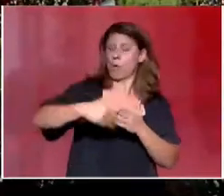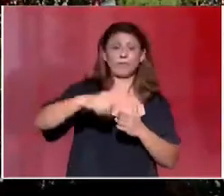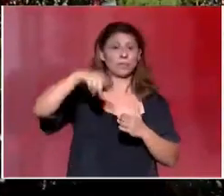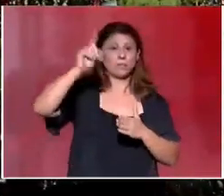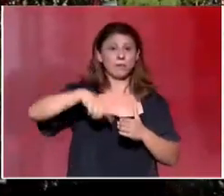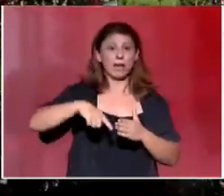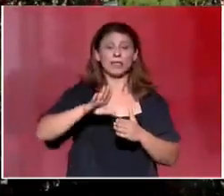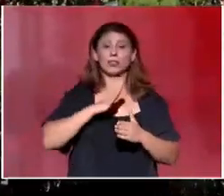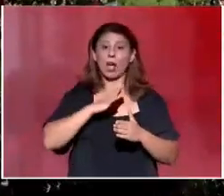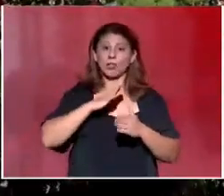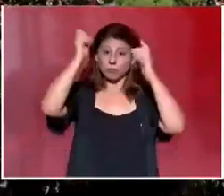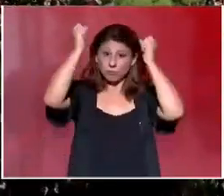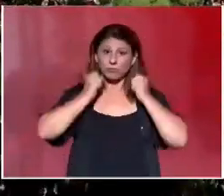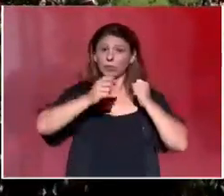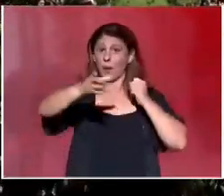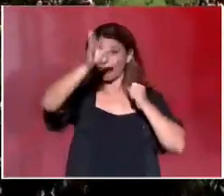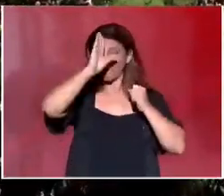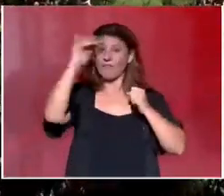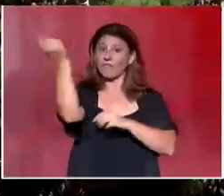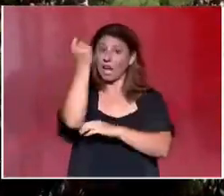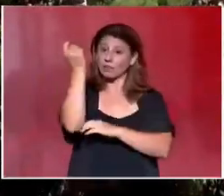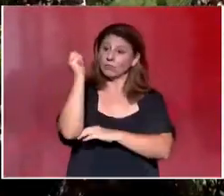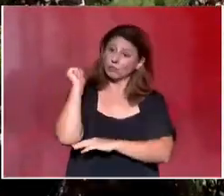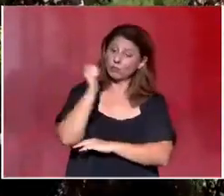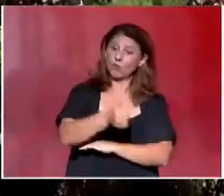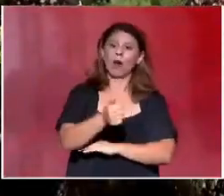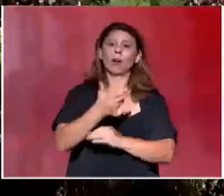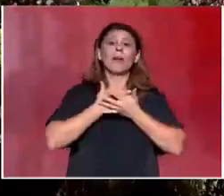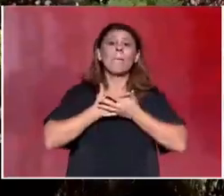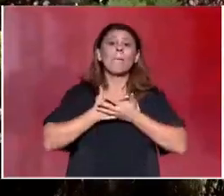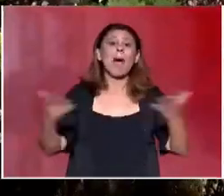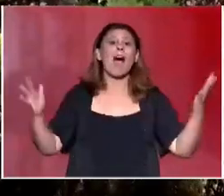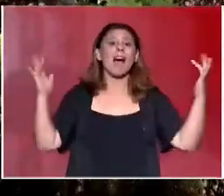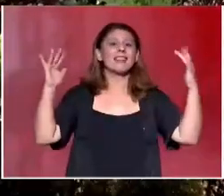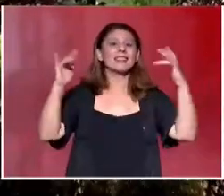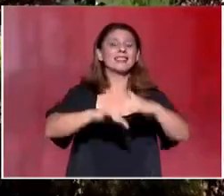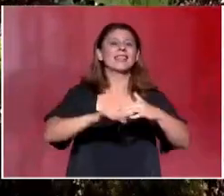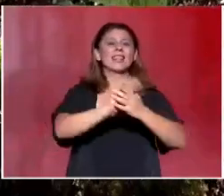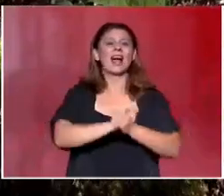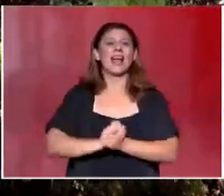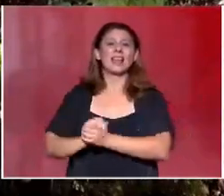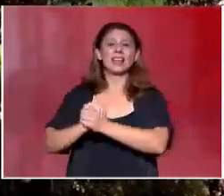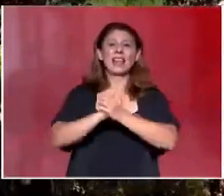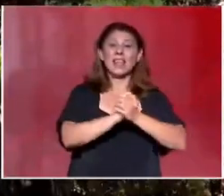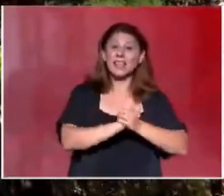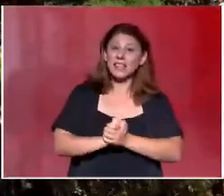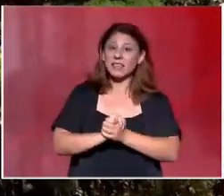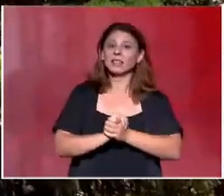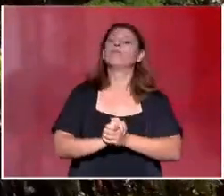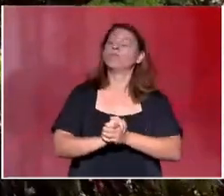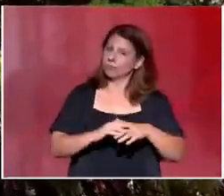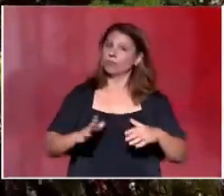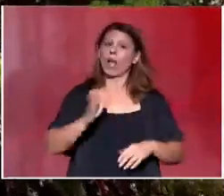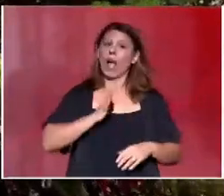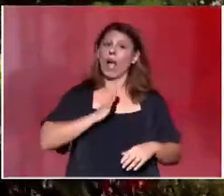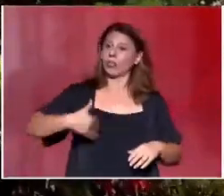πληγέντες. Το ίδιο το φεστιβάλ έχει γίνει μια μεγάλη συγκέντρωση αλληλεγγύης και η ανταπόκριση